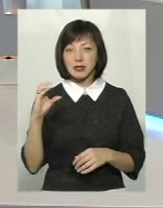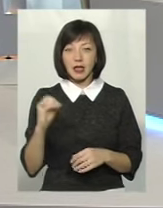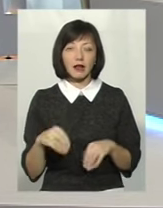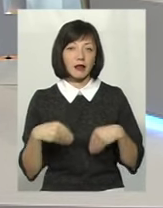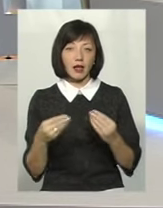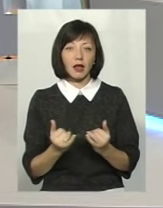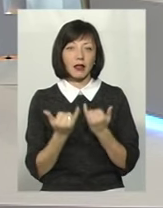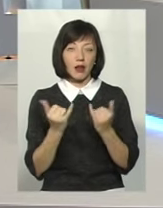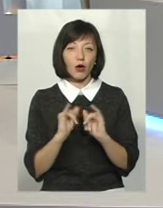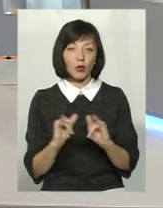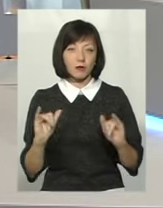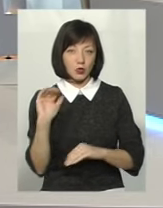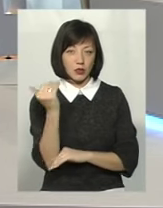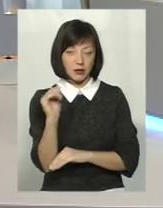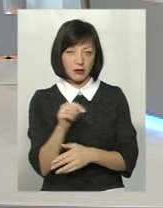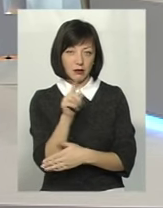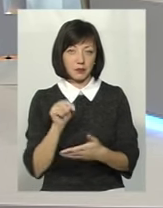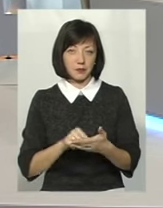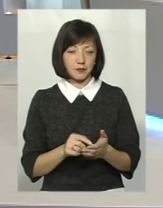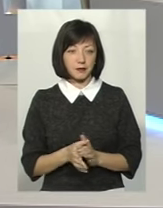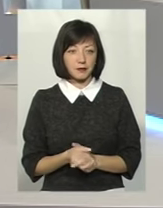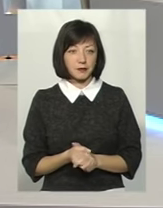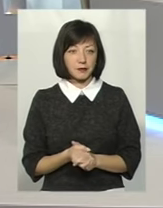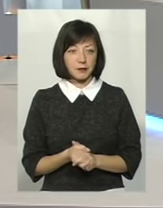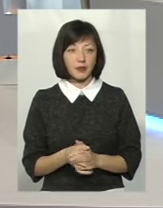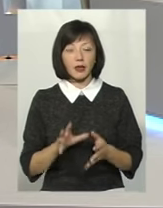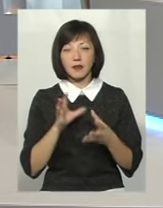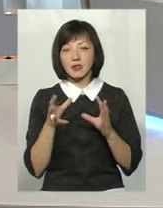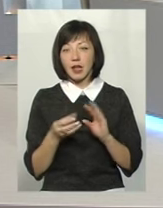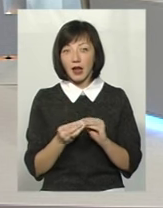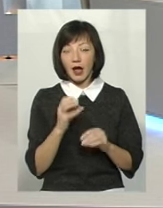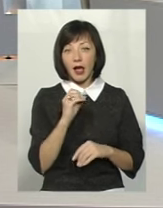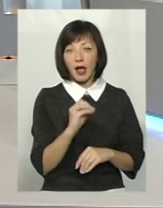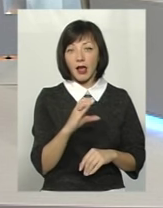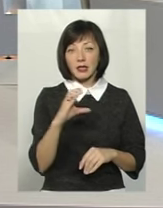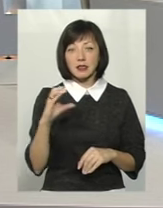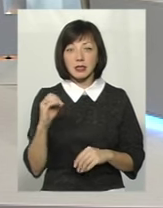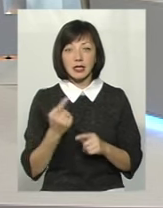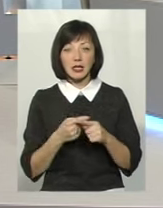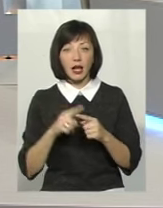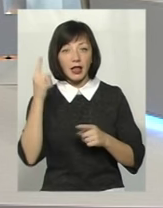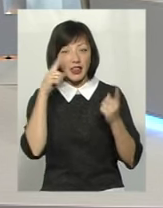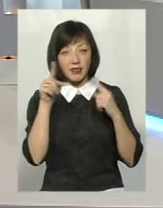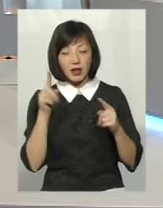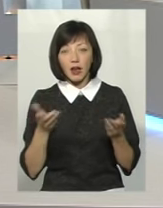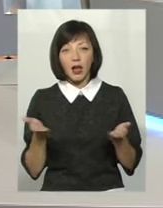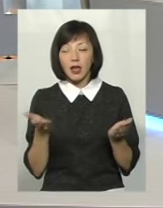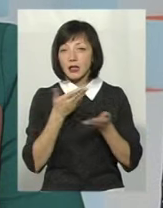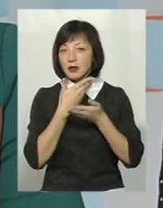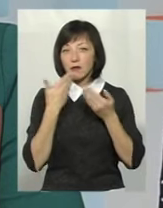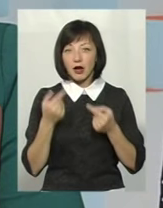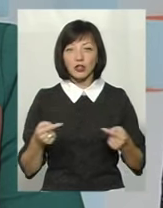розвитку дитини, можливо? Будь ласка, Олена. Взагалі, есе – це такий твір, який не має